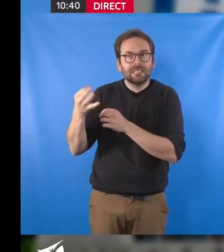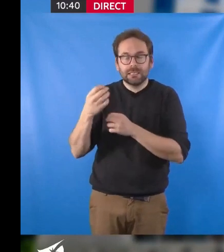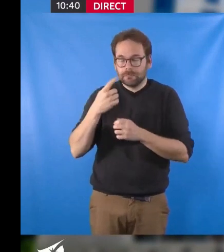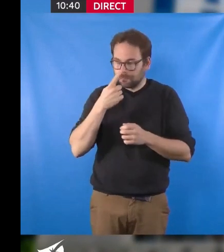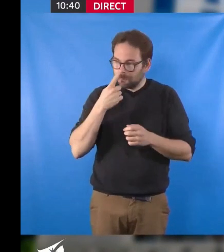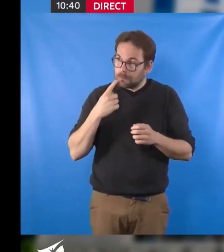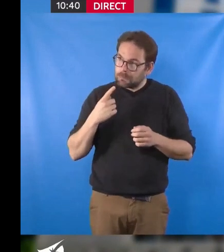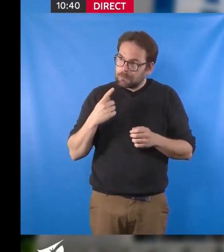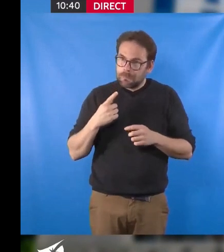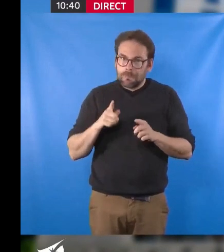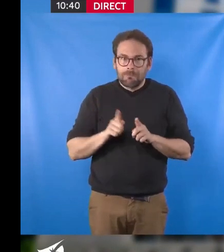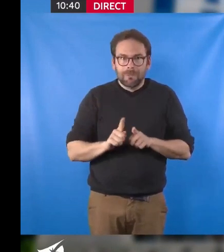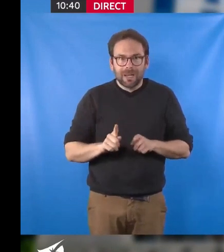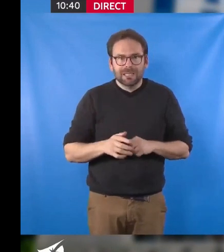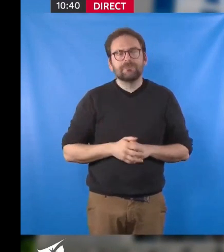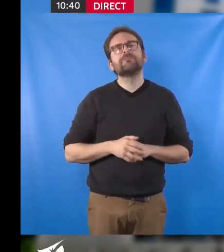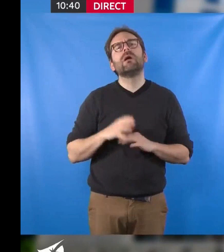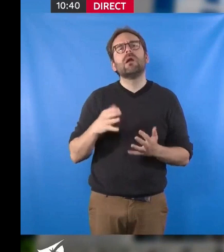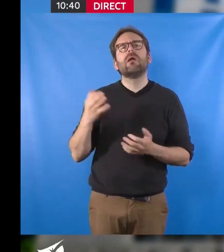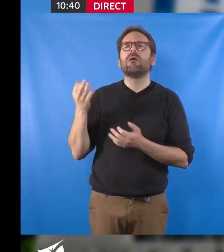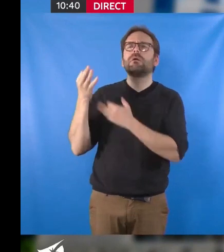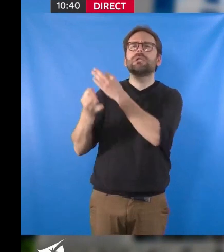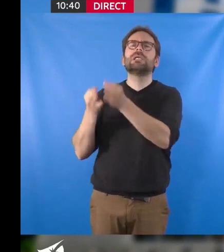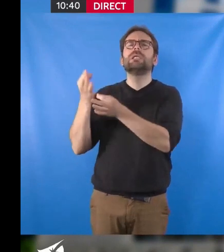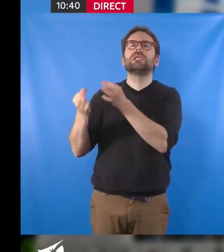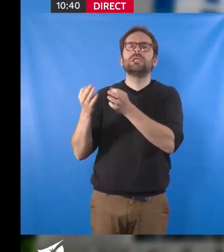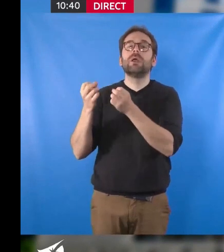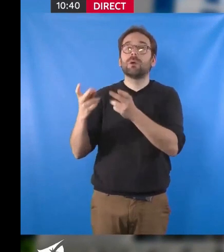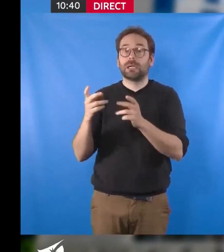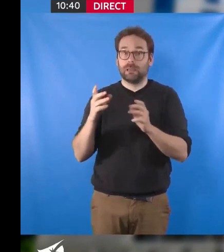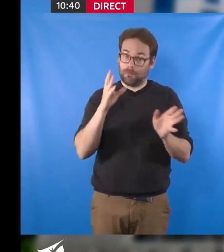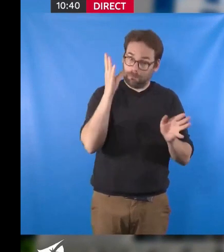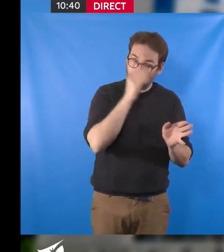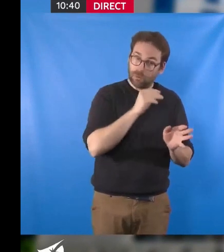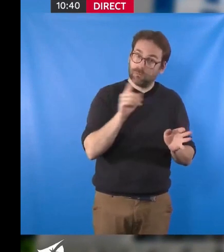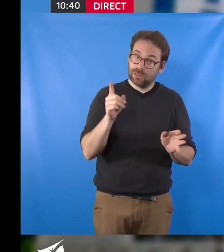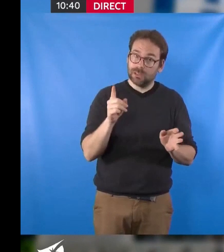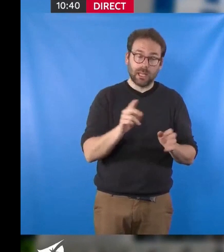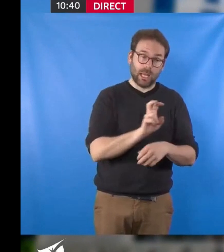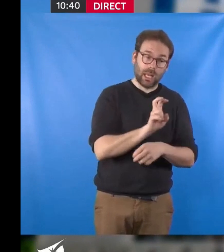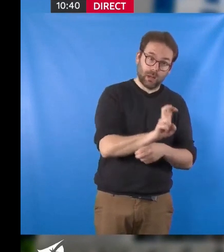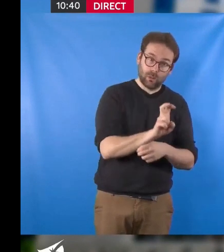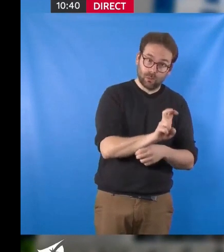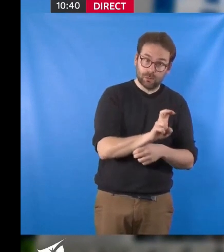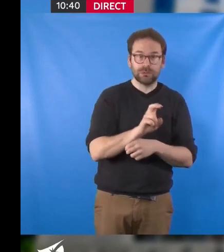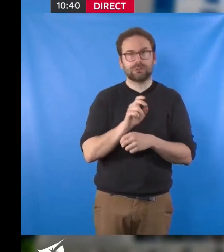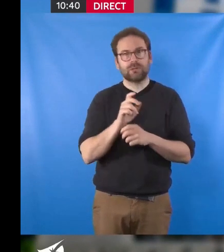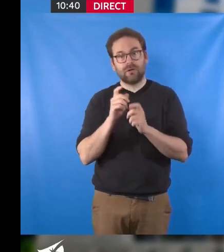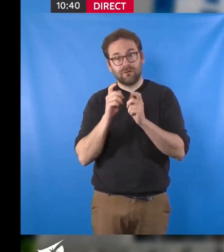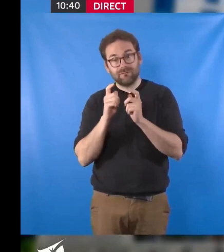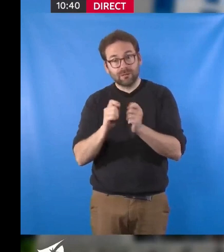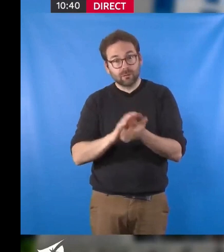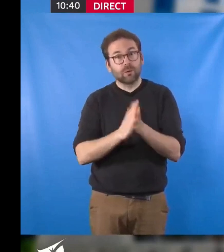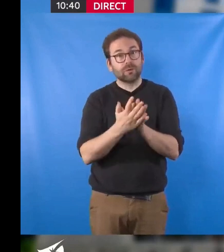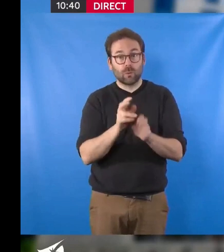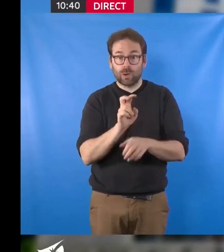Je l'entends nous expliquer qu'effectivement il ne nous faut pas oublier d'allier la question des enjeux écologiques, de l'attention à la transition